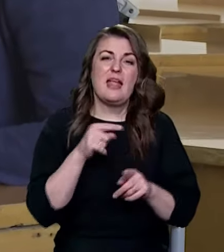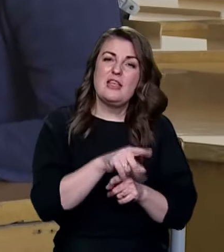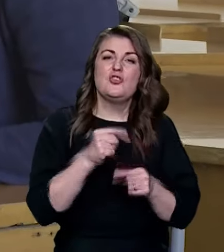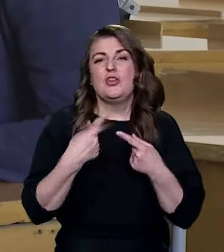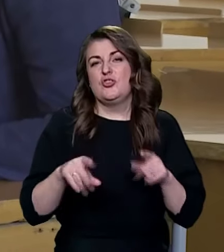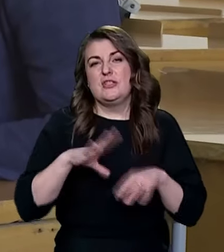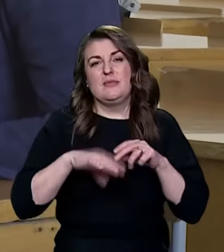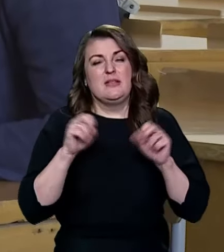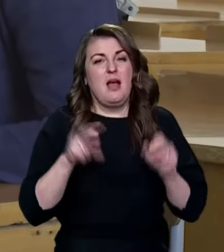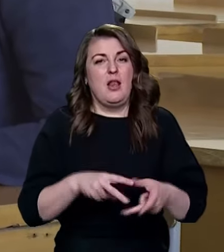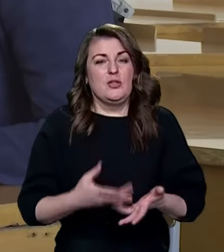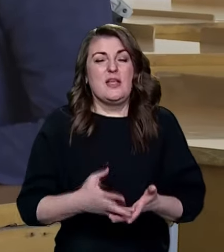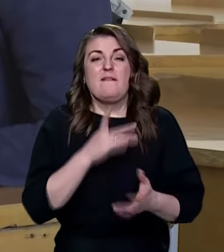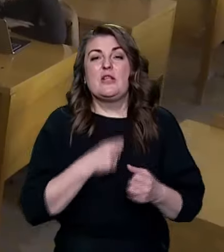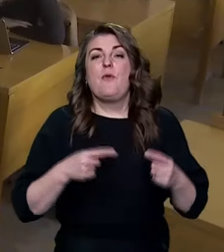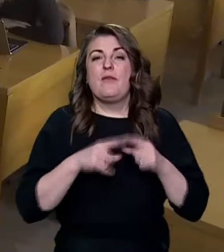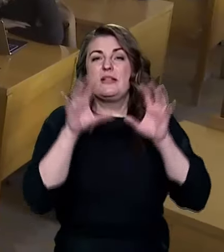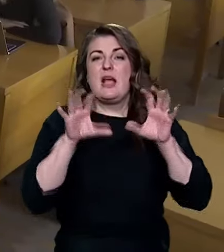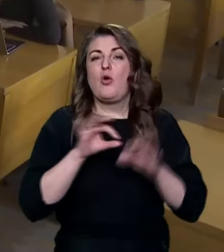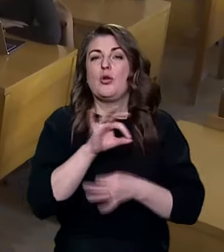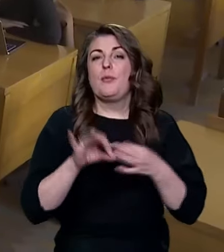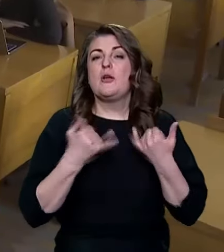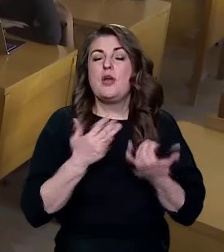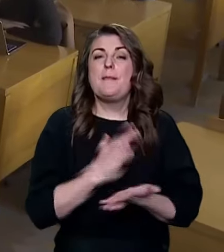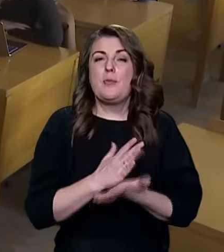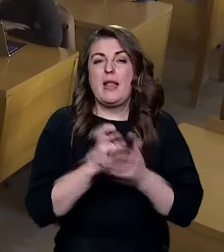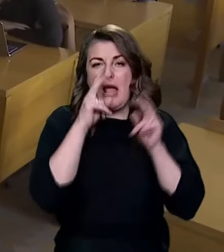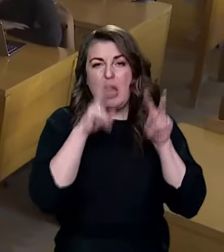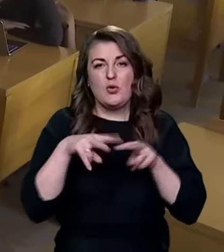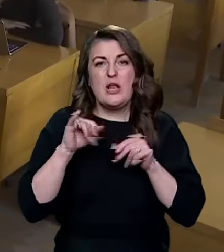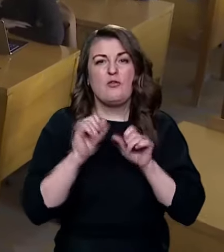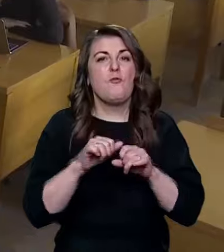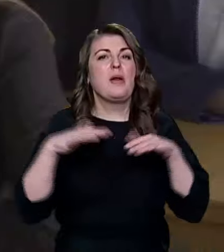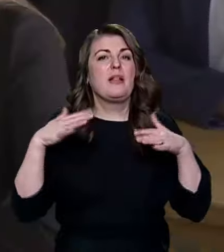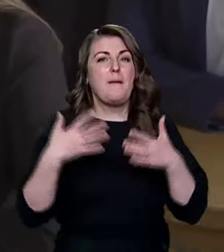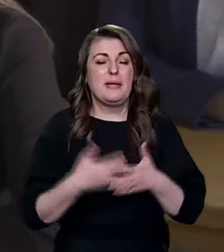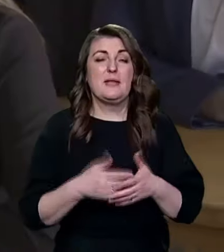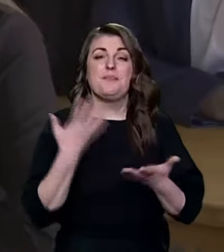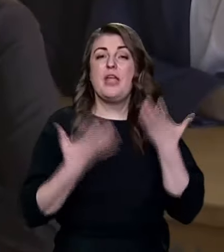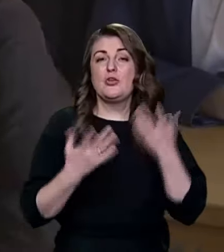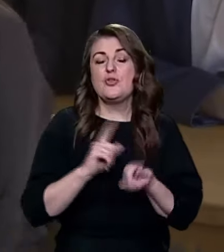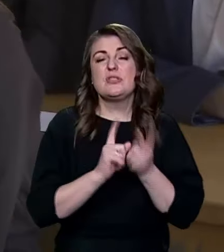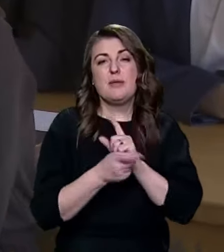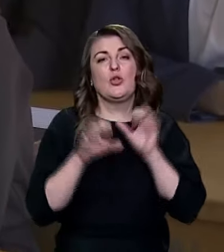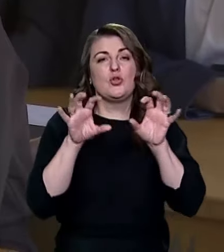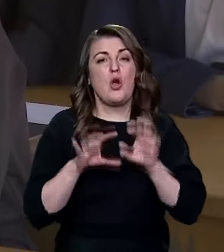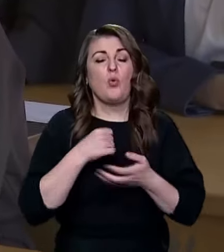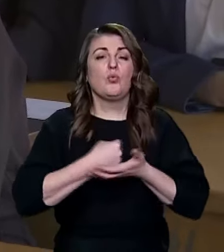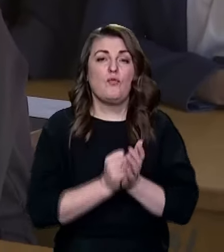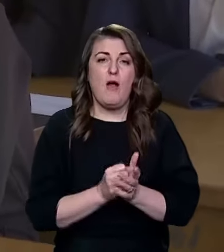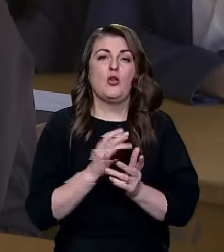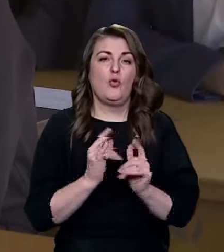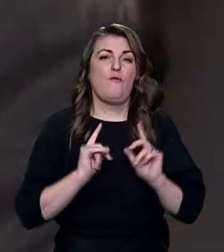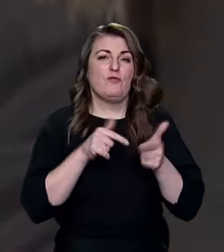іншій спеціальності. Відповідний законопроєкт нині перебуває на розгляді у парламенті. Якщо зміни до закону ухвалять, то